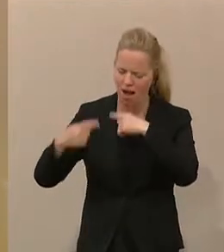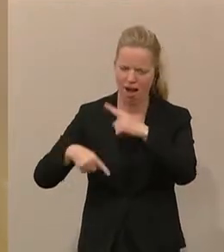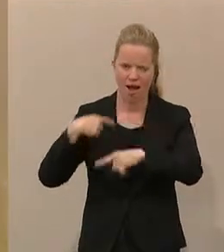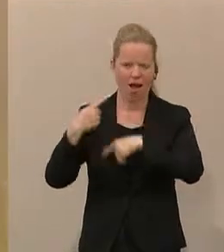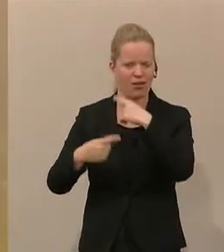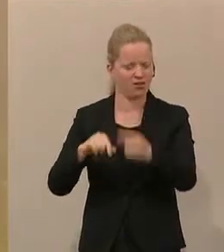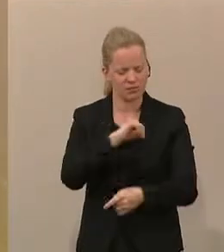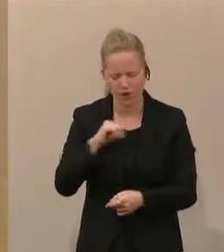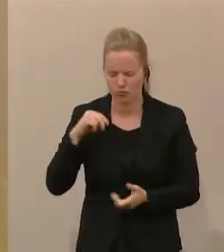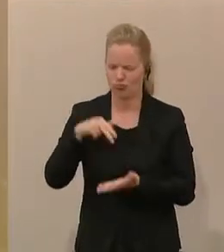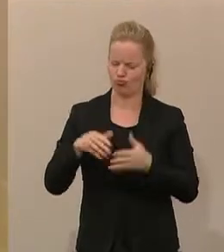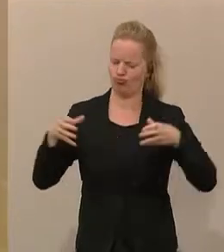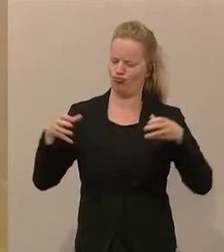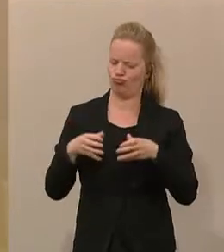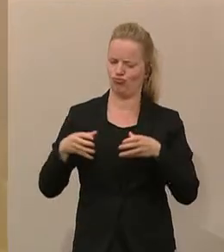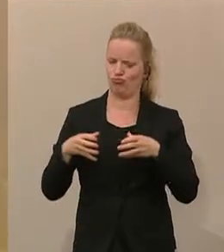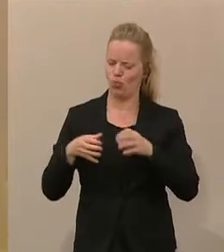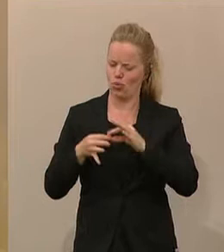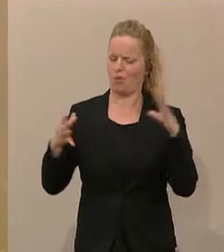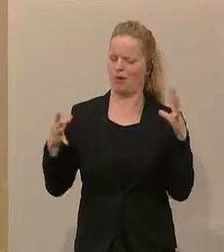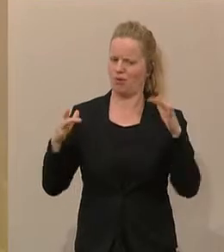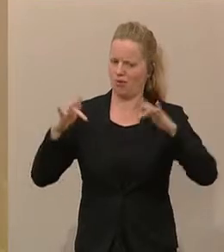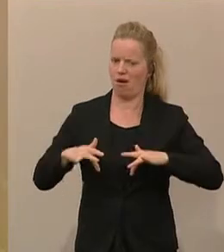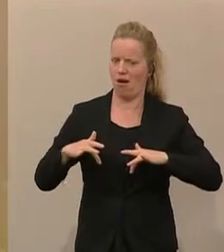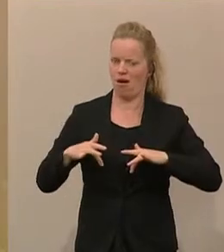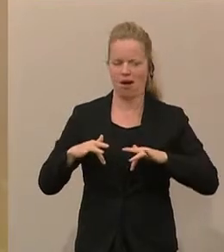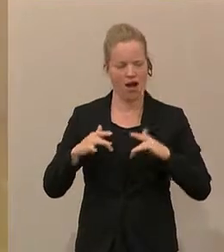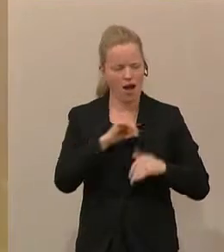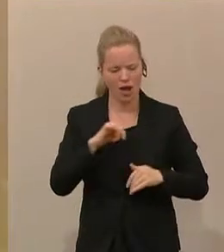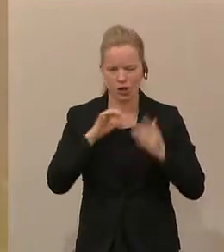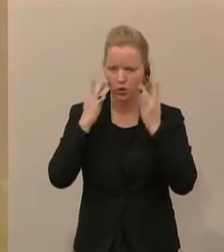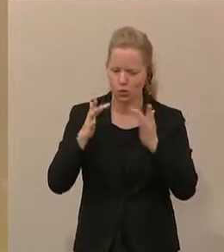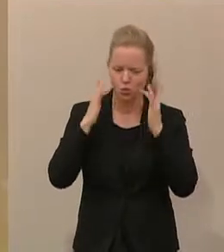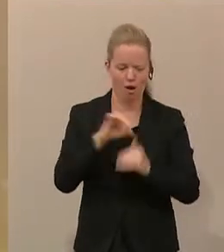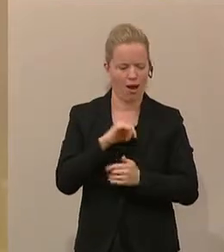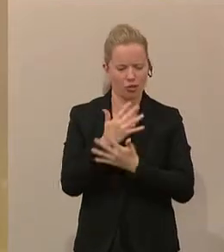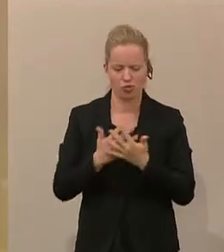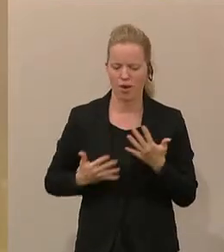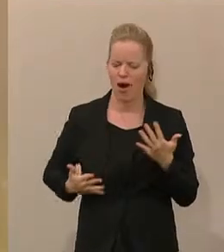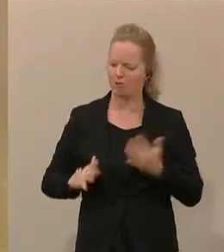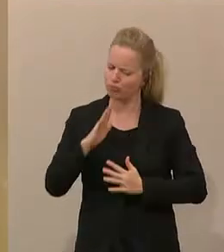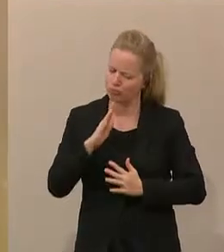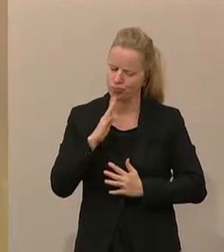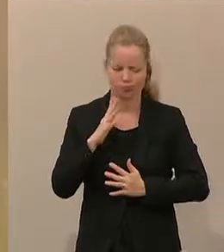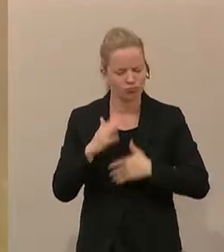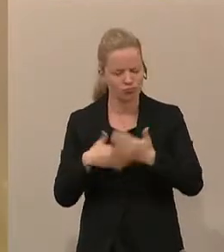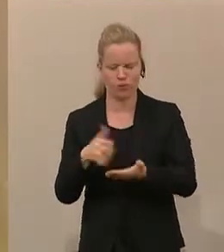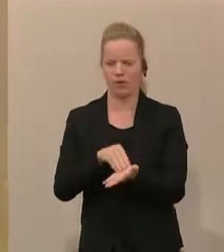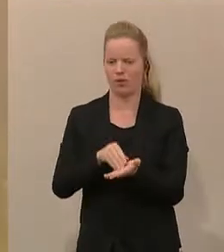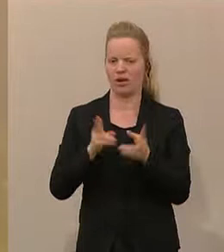autochton ist, dass man hier seiner Kultur, seiner Sprache unbehindert nachgehen kann.